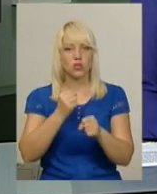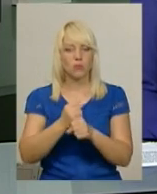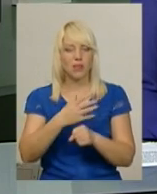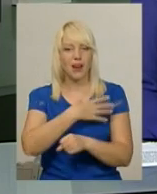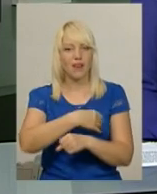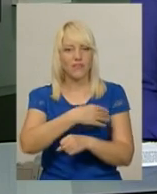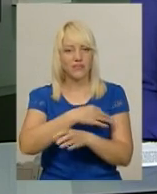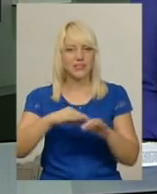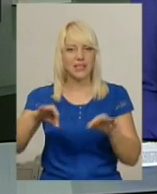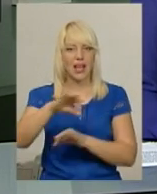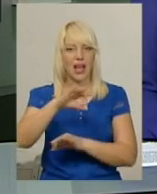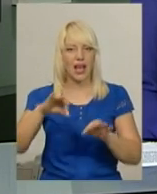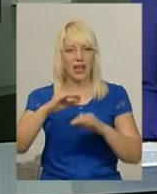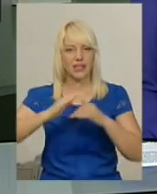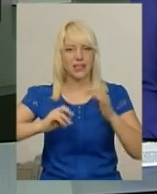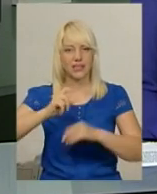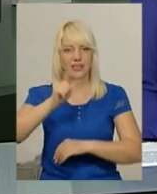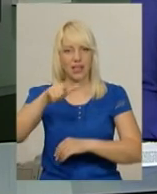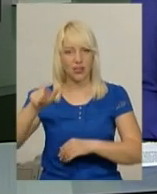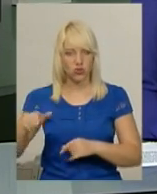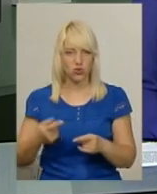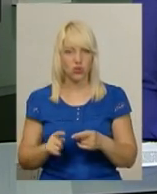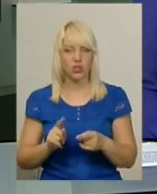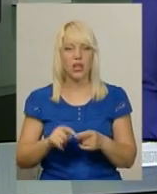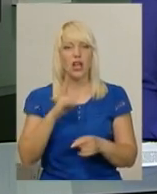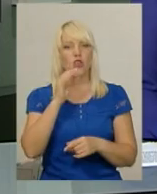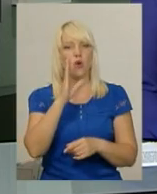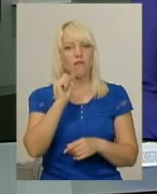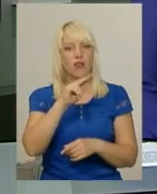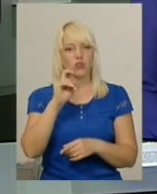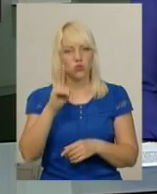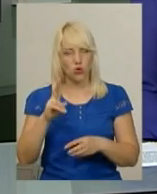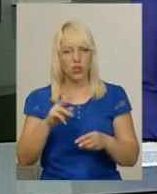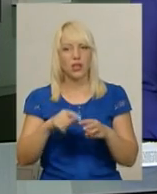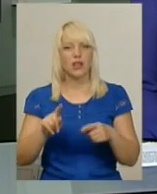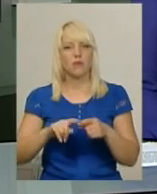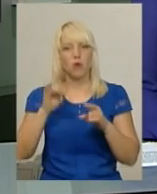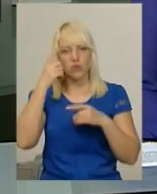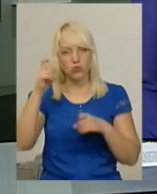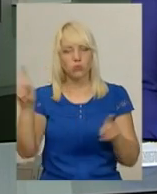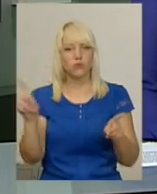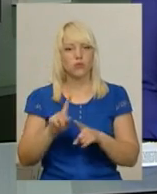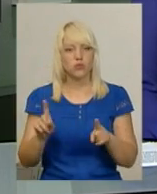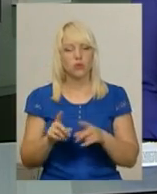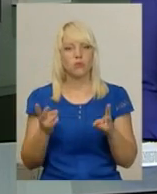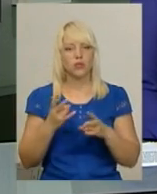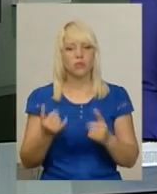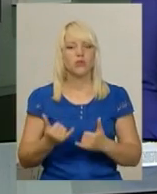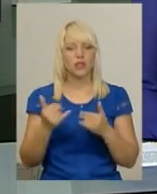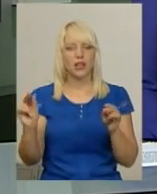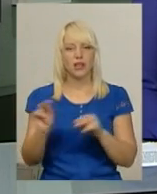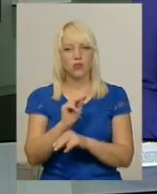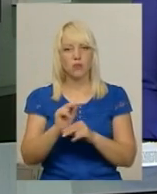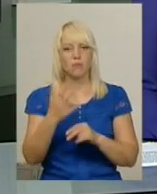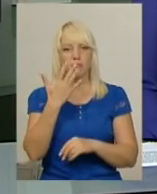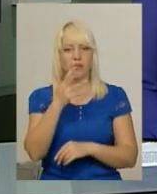управління житлово-комунального господарства міської ради Василь Новачок повідомив, що для реконструкції фонтанів необхідно 5 млн грн. Цього